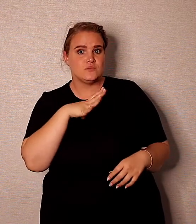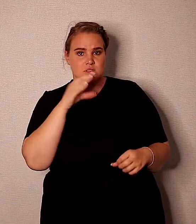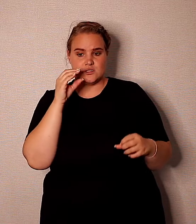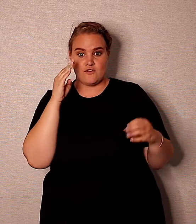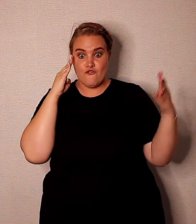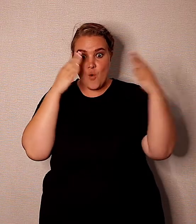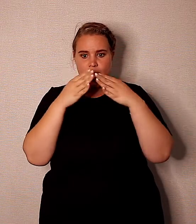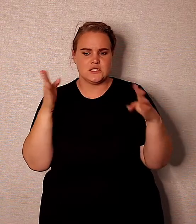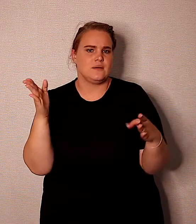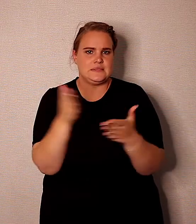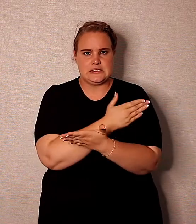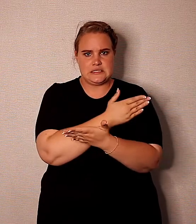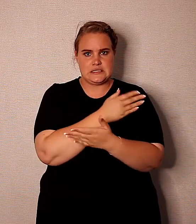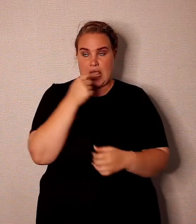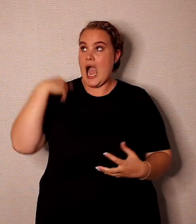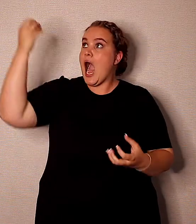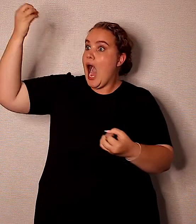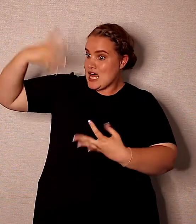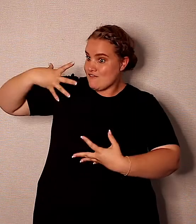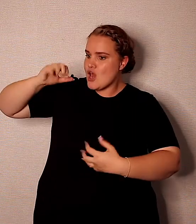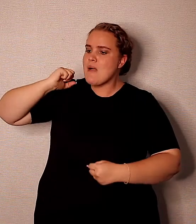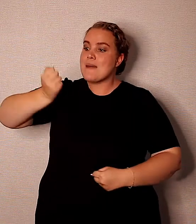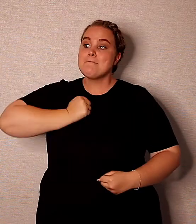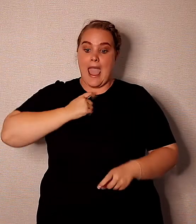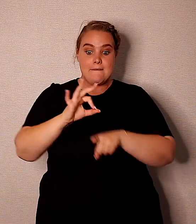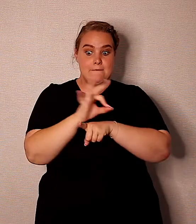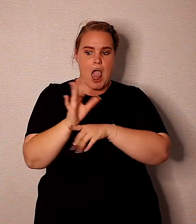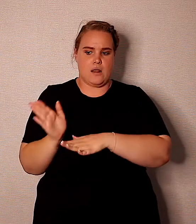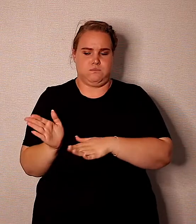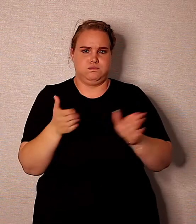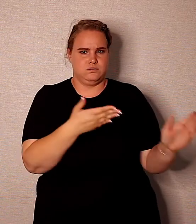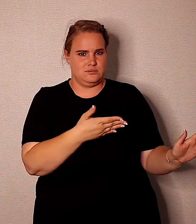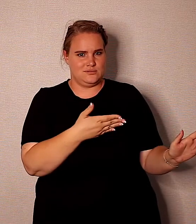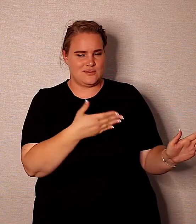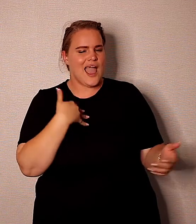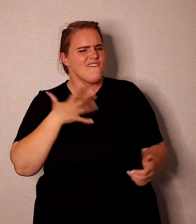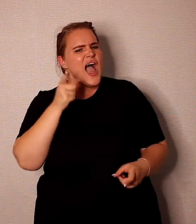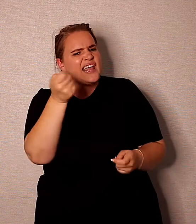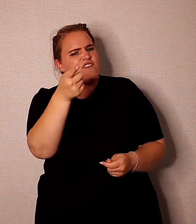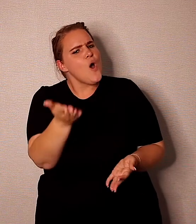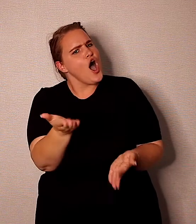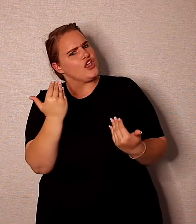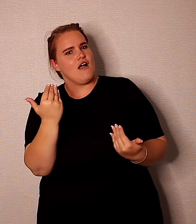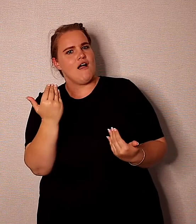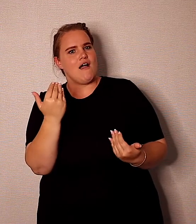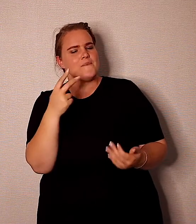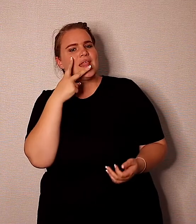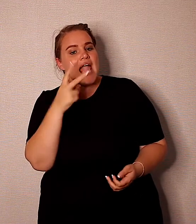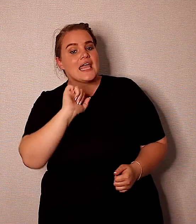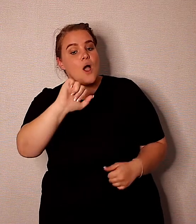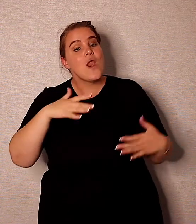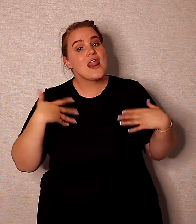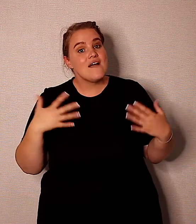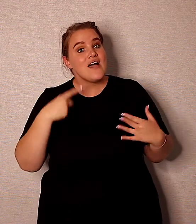perspektief. Ons kry antwoorde, maar dan pas het nie heel te mal in ons preentje in nie. Maar vandag wil ek jou uitnooi en eindelijk uitdaag. Gaan